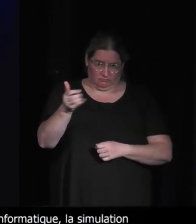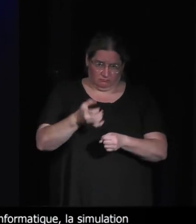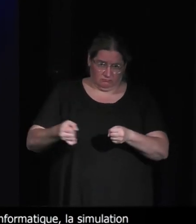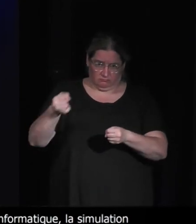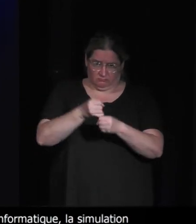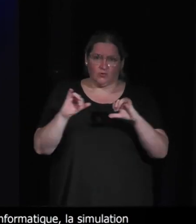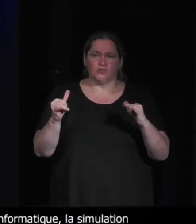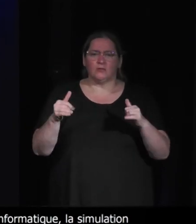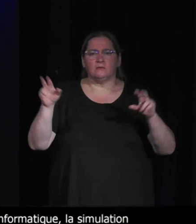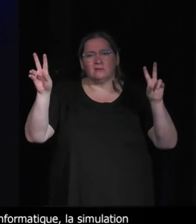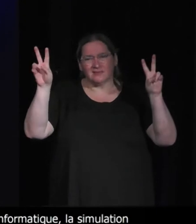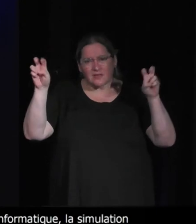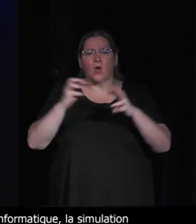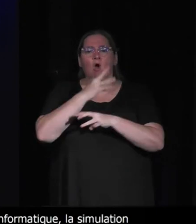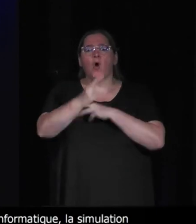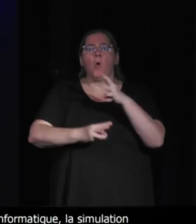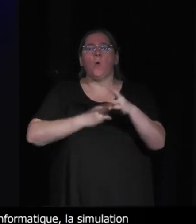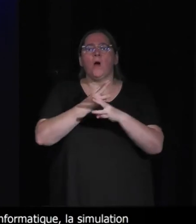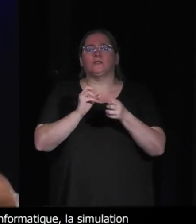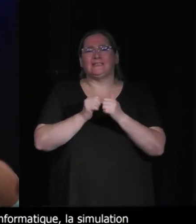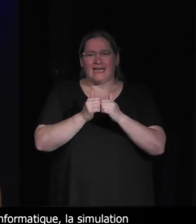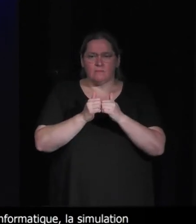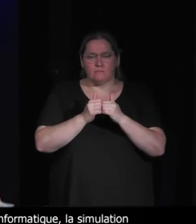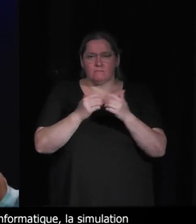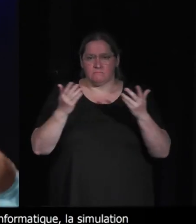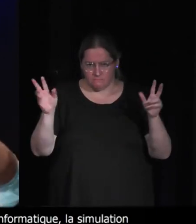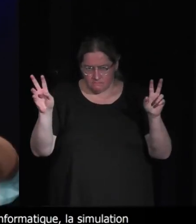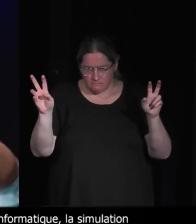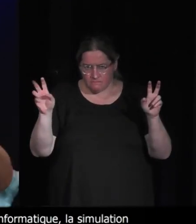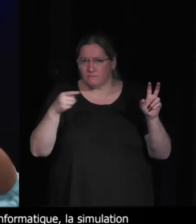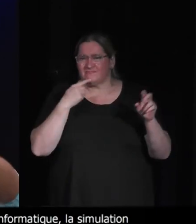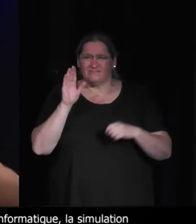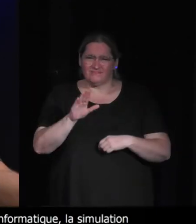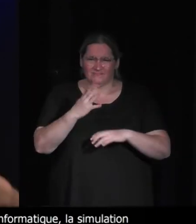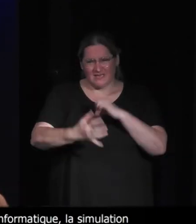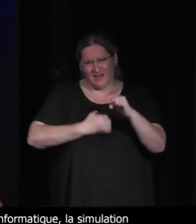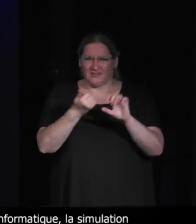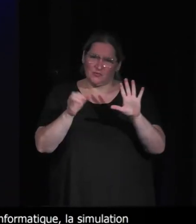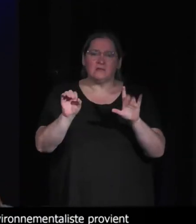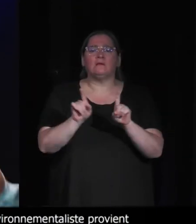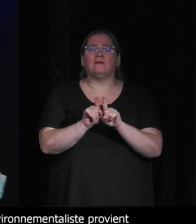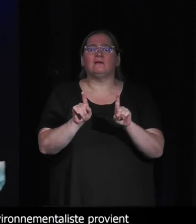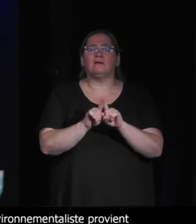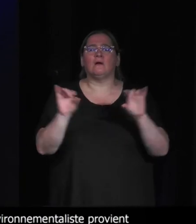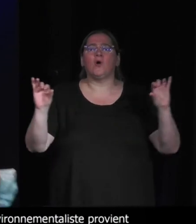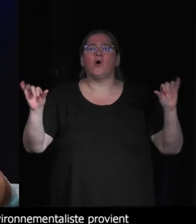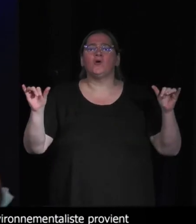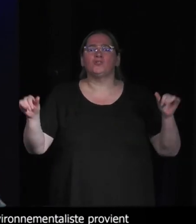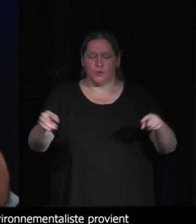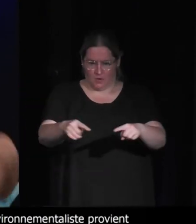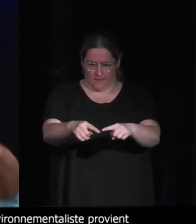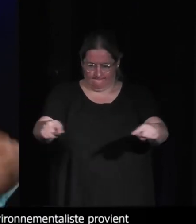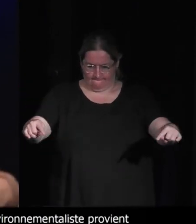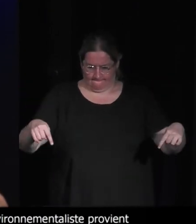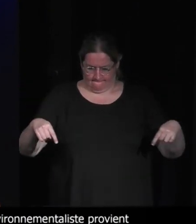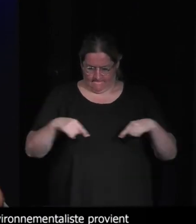un jeu qui s'appelle The World Game et qui est un espèce de jeu dans les années 60. ça se présente comme un jeu de plateau, mais il s'agit d'équilibrer